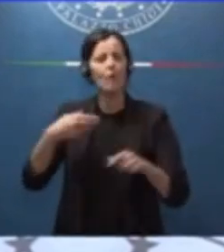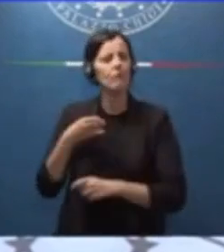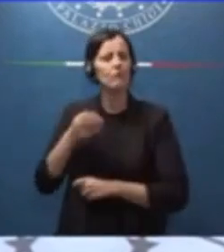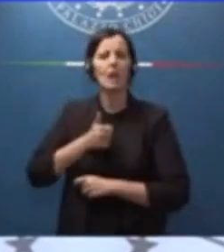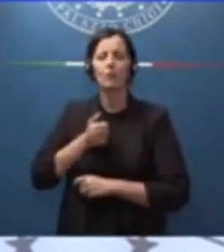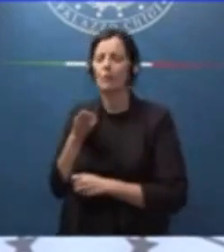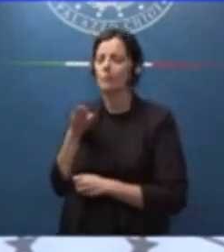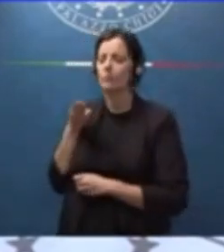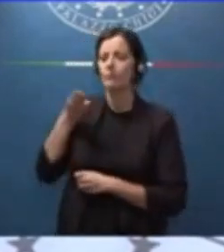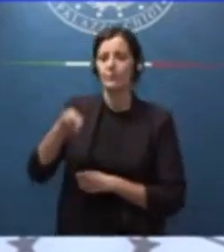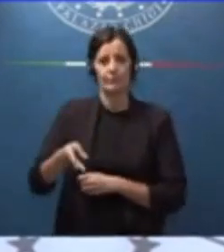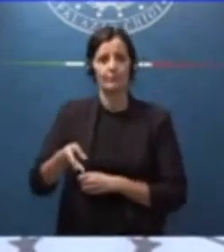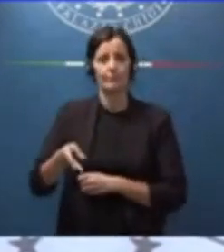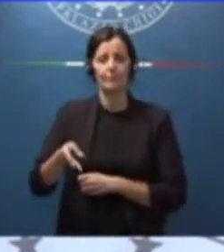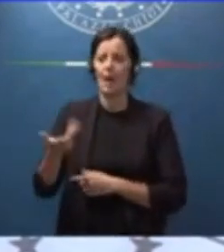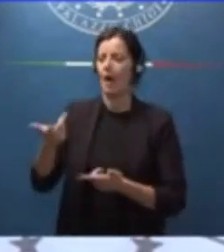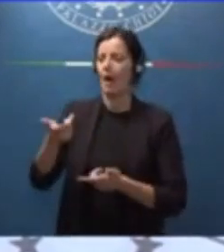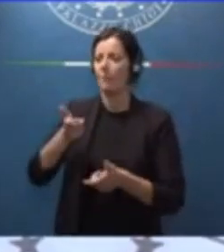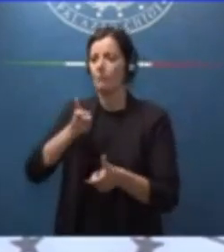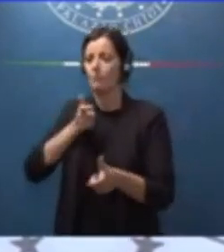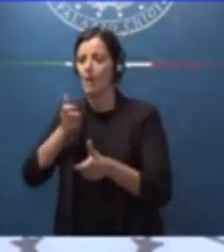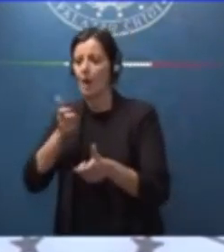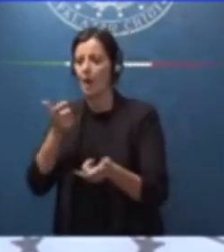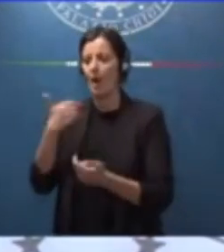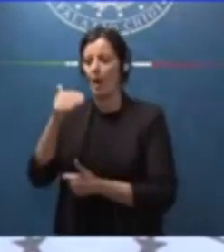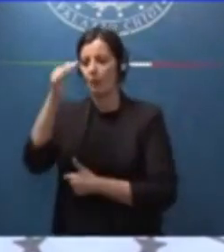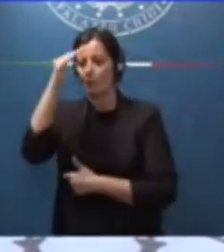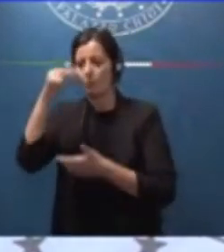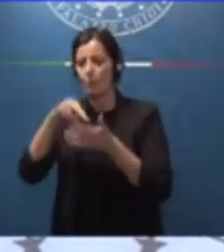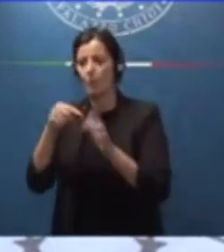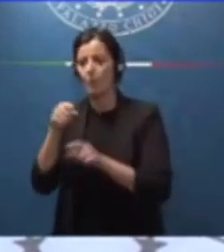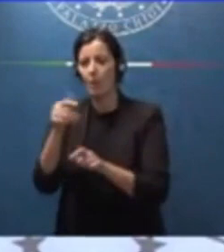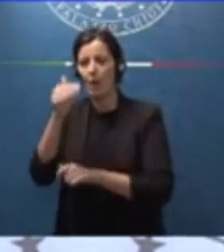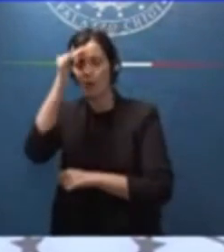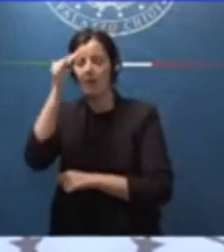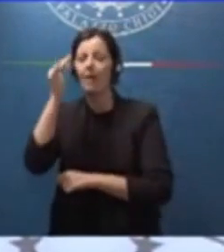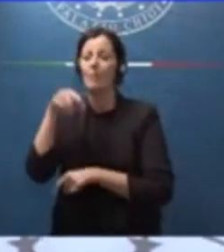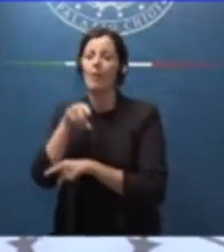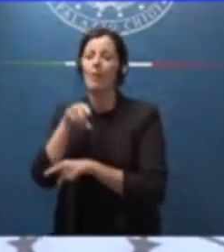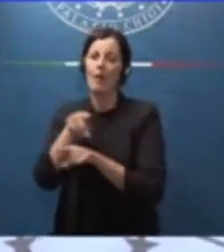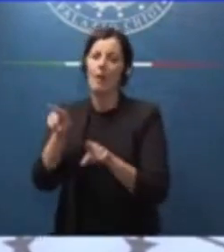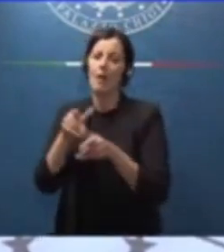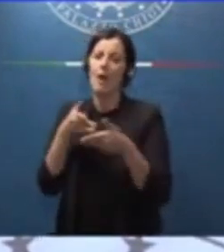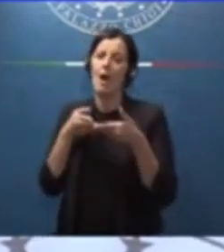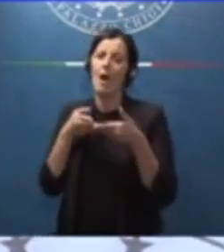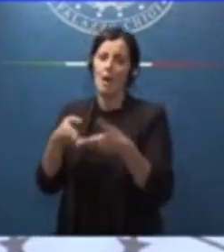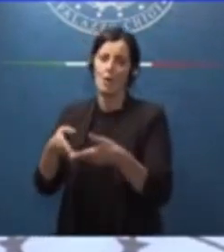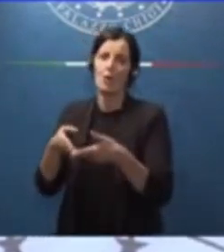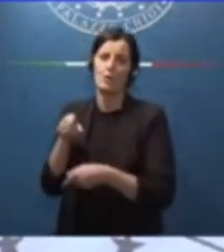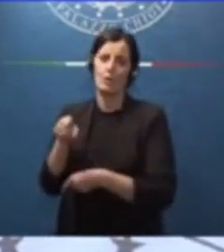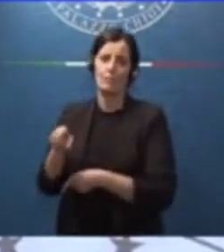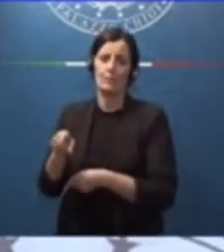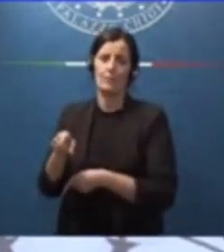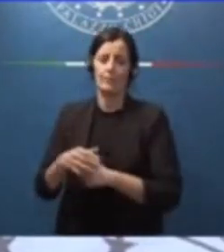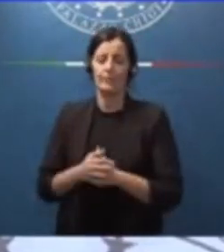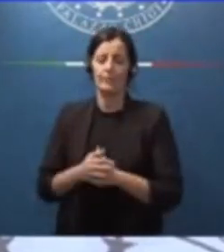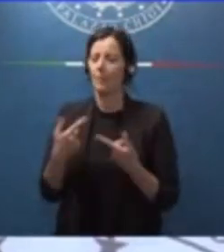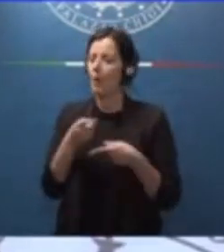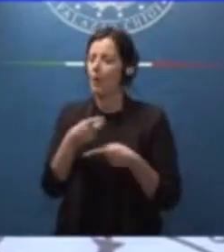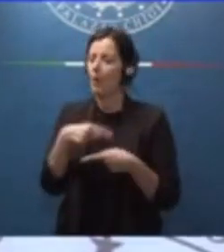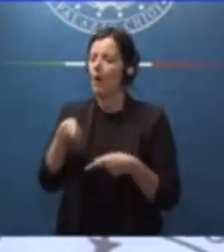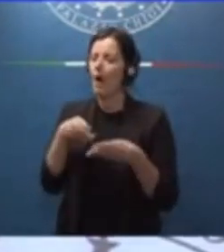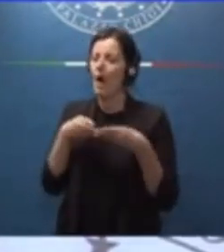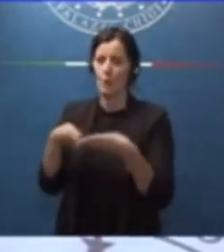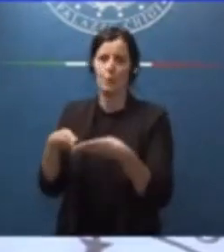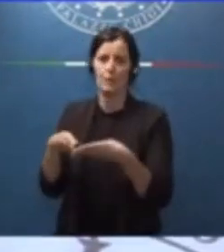a parlare, ascoltare i loro problemi e aiutò quei minatori del sulci siglesiente con lo stesso spirito